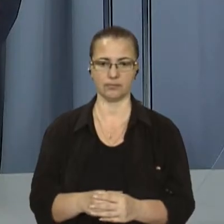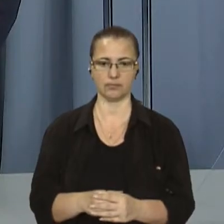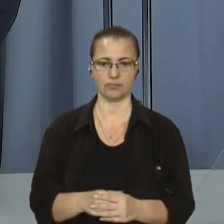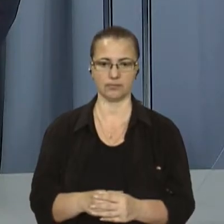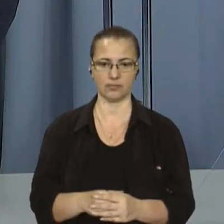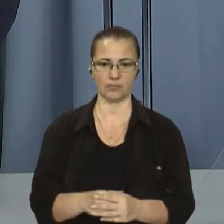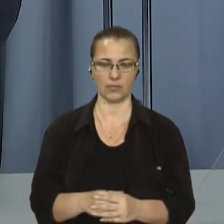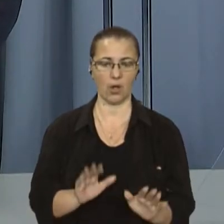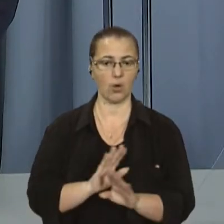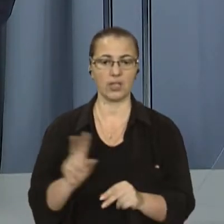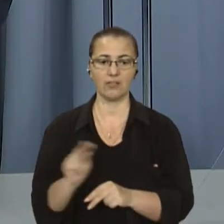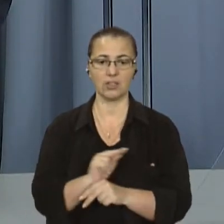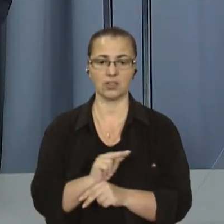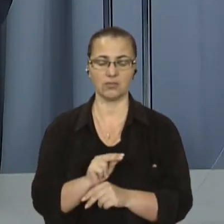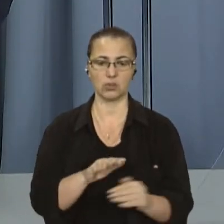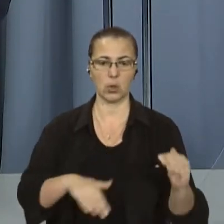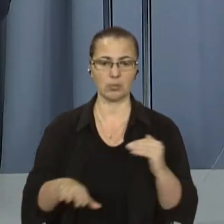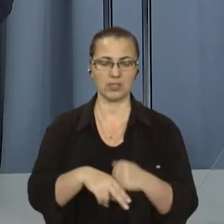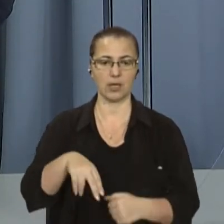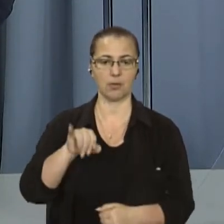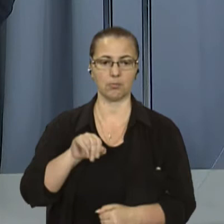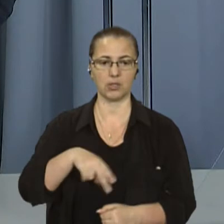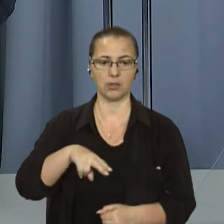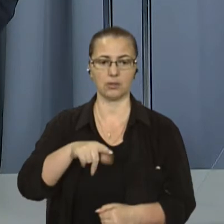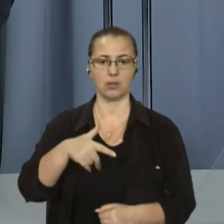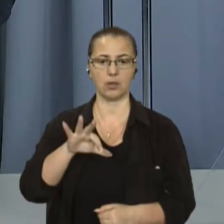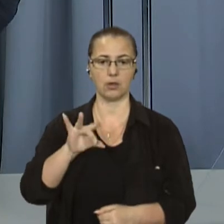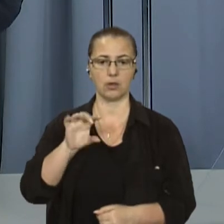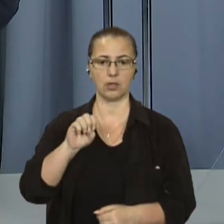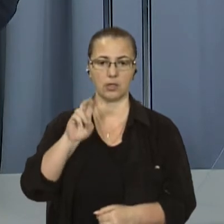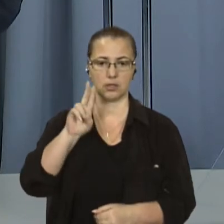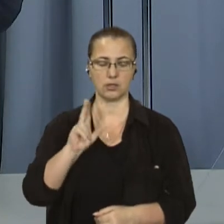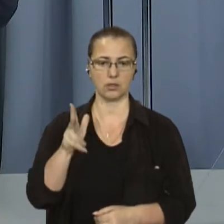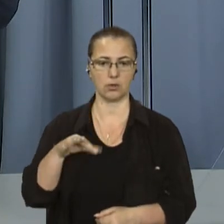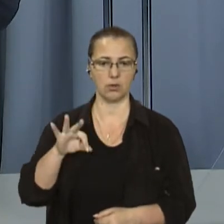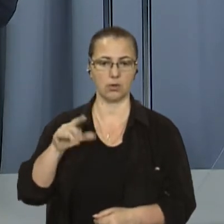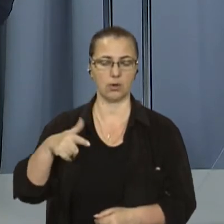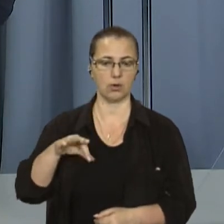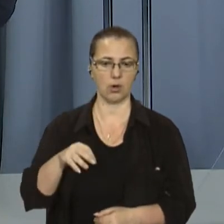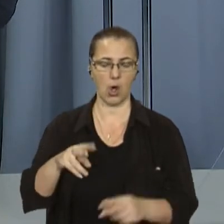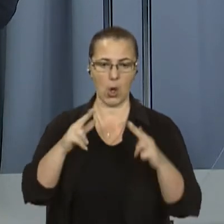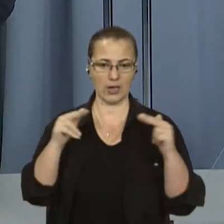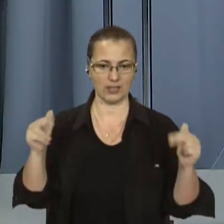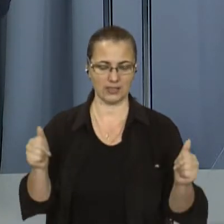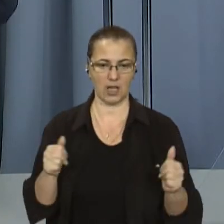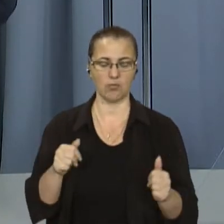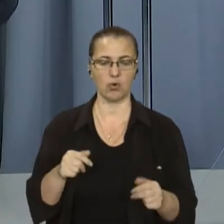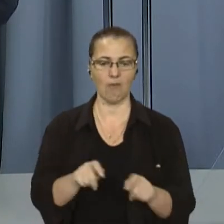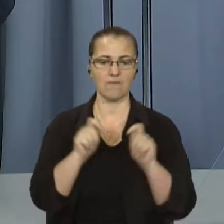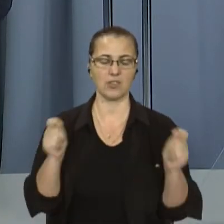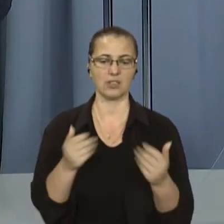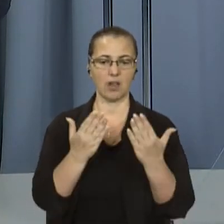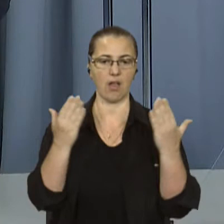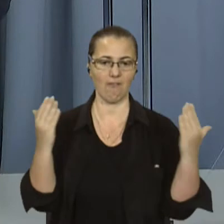У невідремонтованих залах Підгорецького замку відкрили виставку київської художниці. Це проєкт серії графіки «Тіні